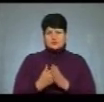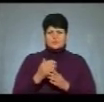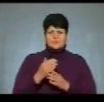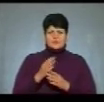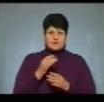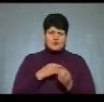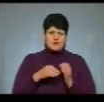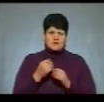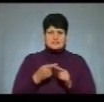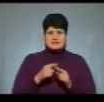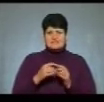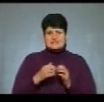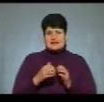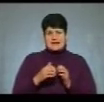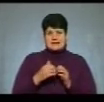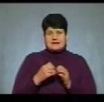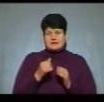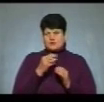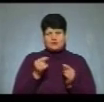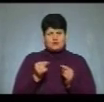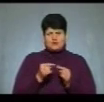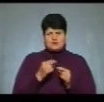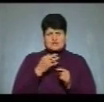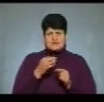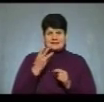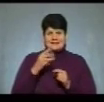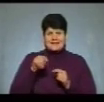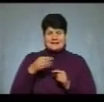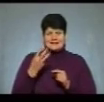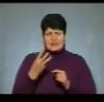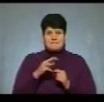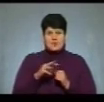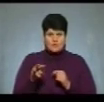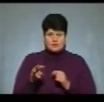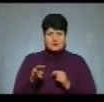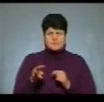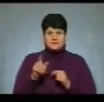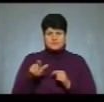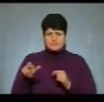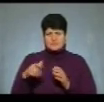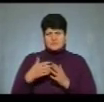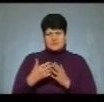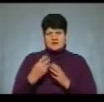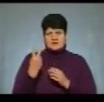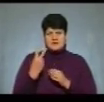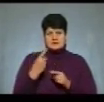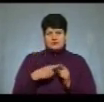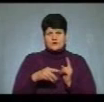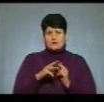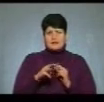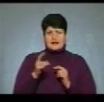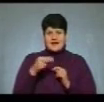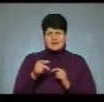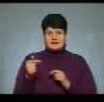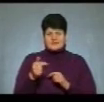обговорюється, це в середньому, я не можу сказати точно, бо це 3,3 мільйона споживачів, це десь порядка 2,5 мільярда гривень».